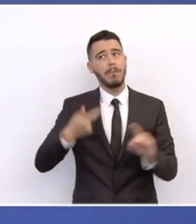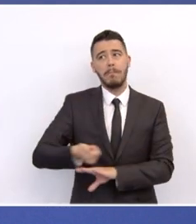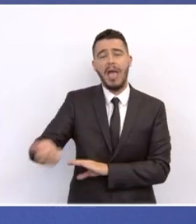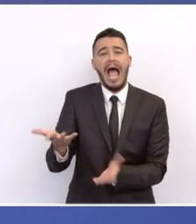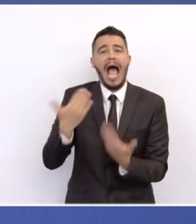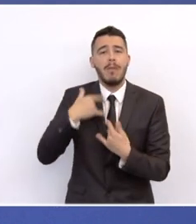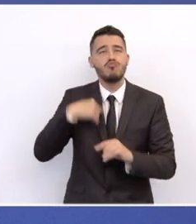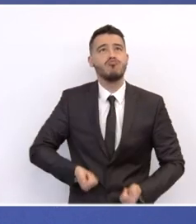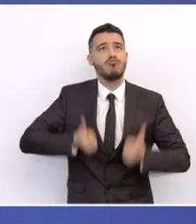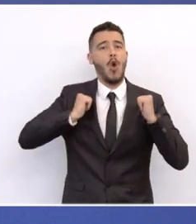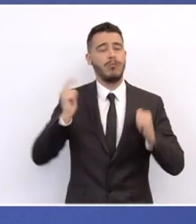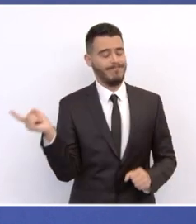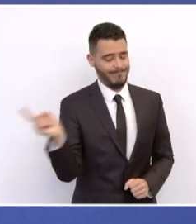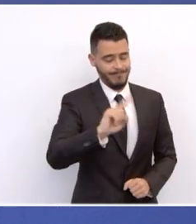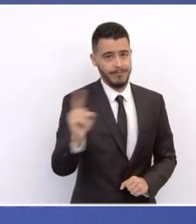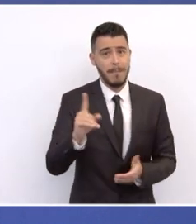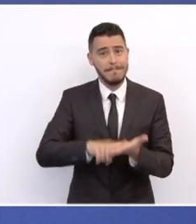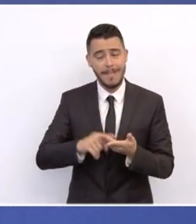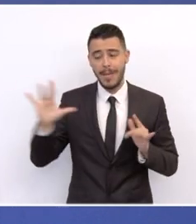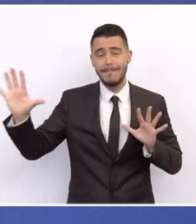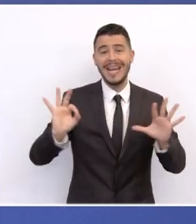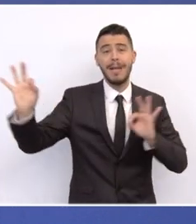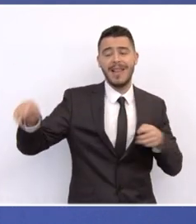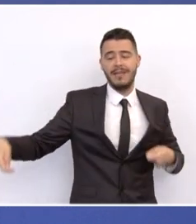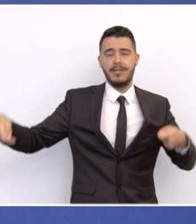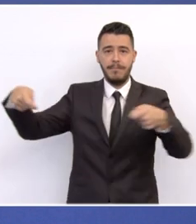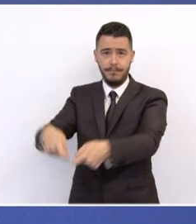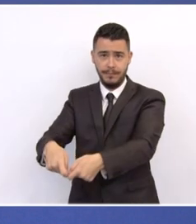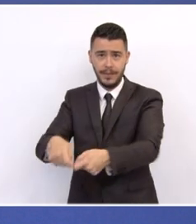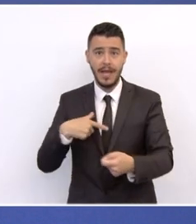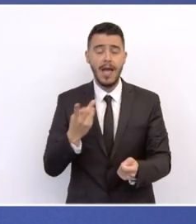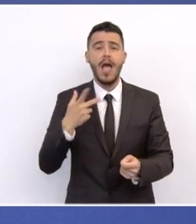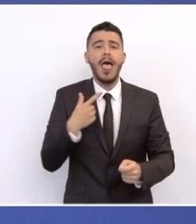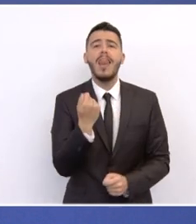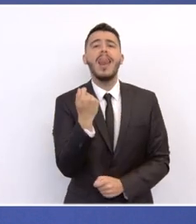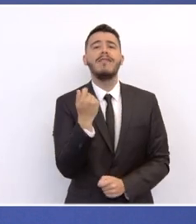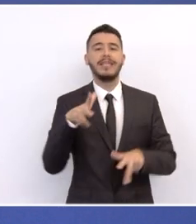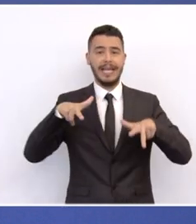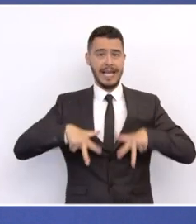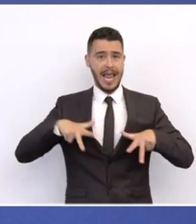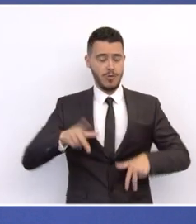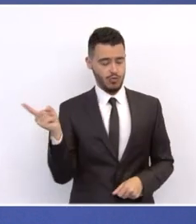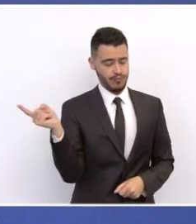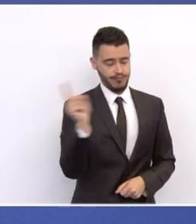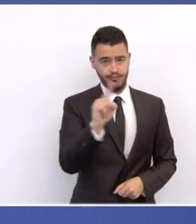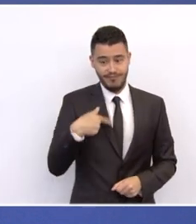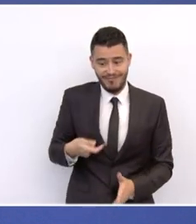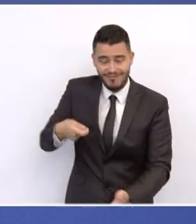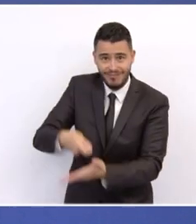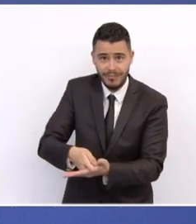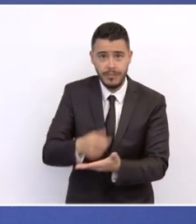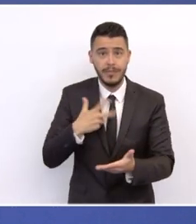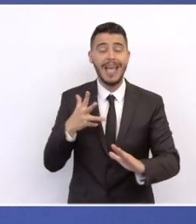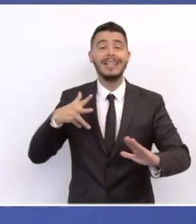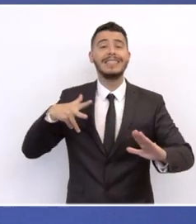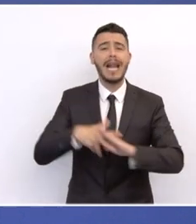Τρίτο χαρακτηριστικό του προγράμματος είναι ότι τα δάνεια δεν θα τα δώσει το κράτος, αλλά οι τράπεζες και τα ευρωπαϊκά χρηματοπιστωτικά ιδρύματα, όπως είναι η EBRD